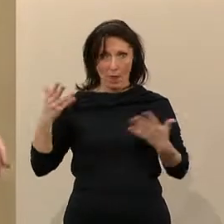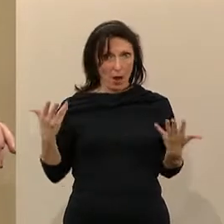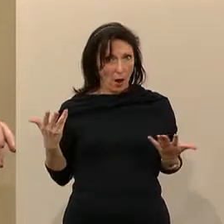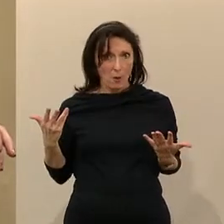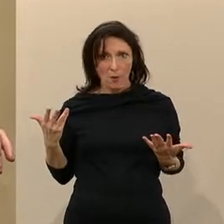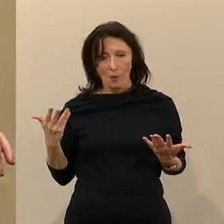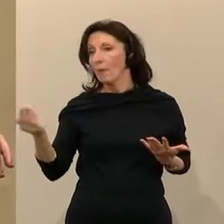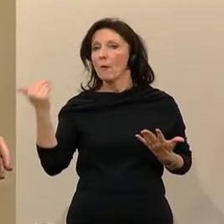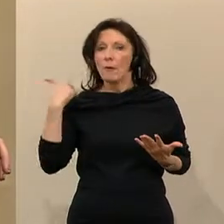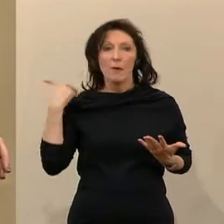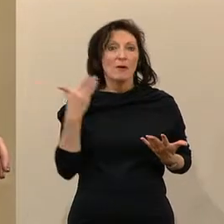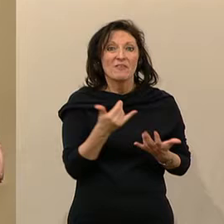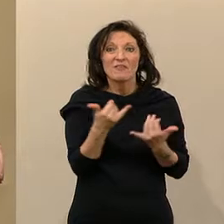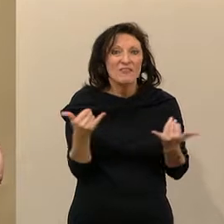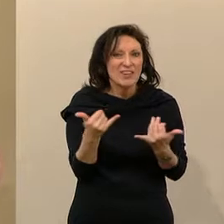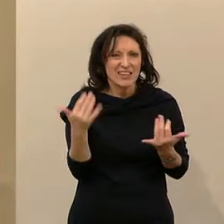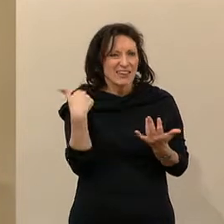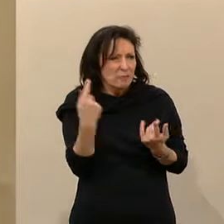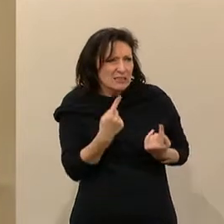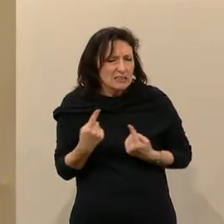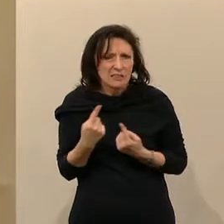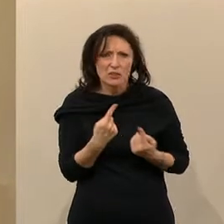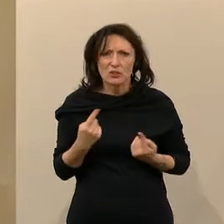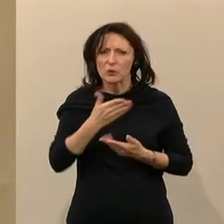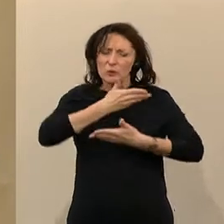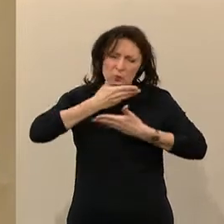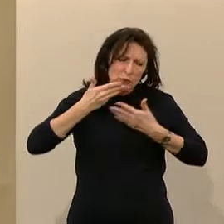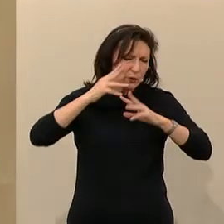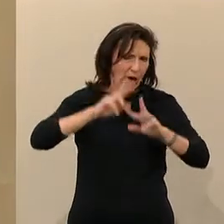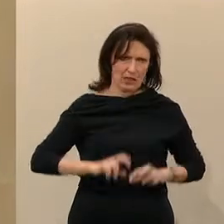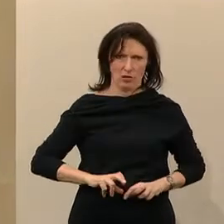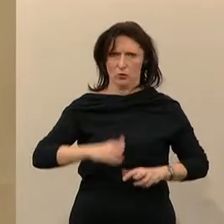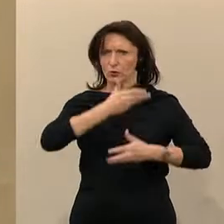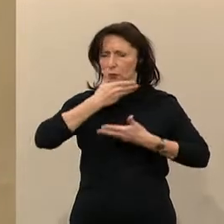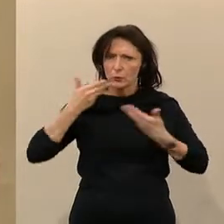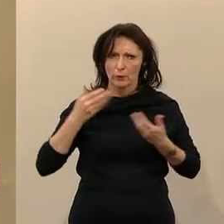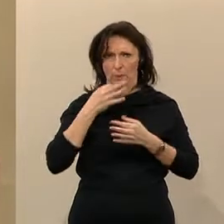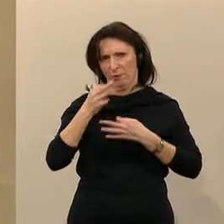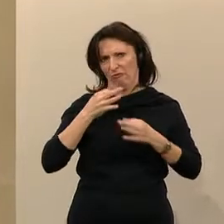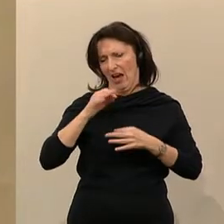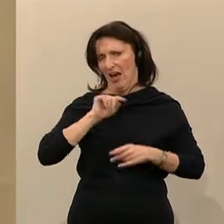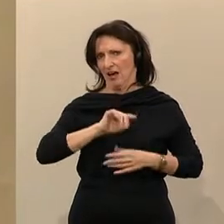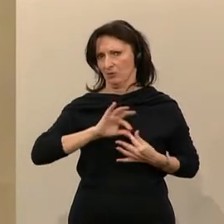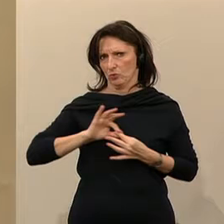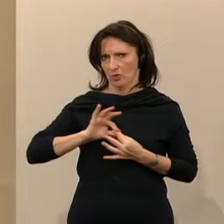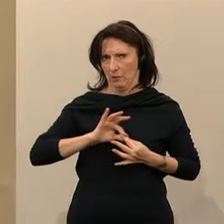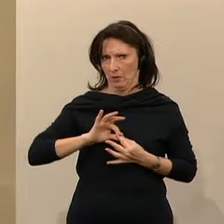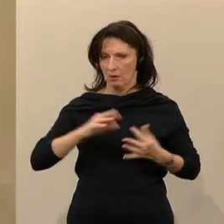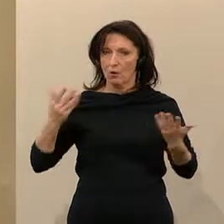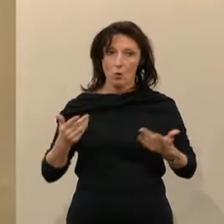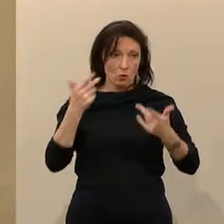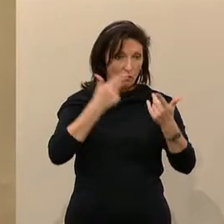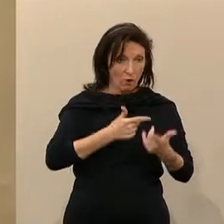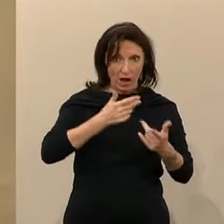Analyse, einer Befragung, einer dezidierten Kontrolle unterzogen werden konnten. Und die Erfüllung von Vorlage- und